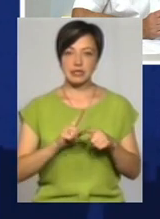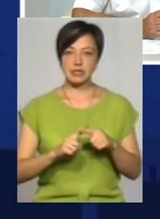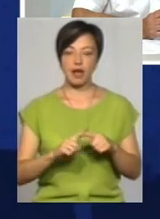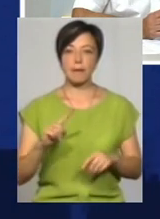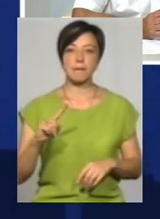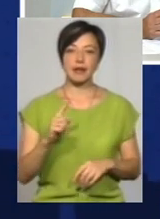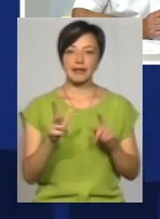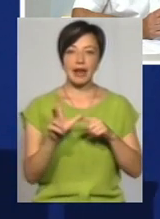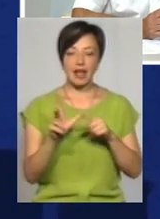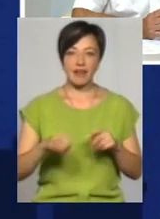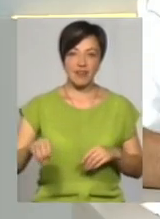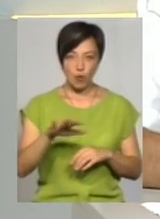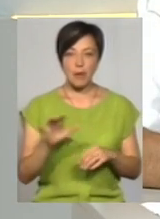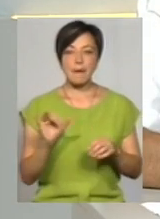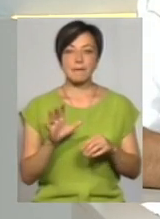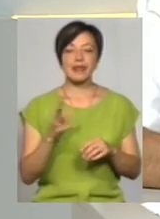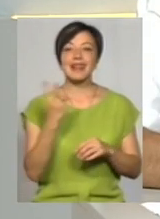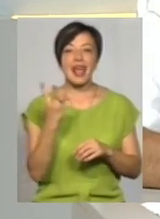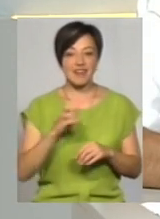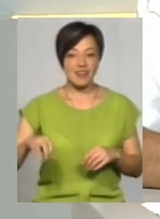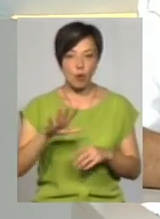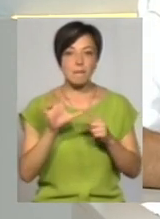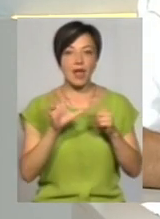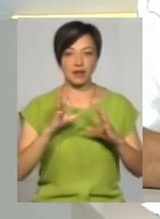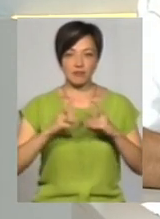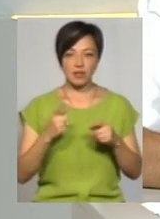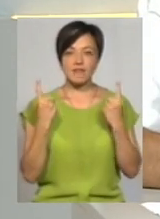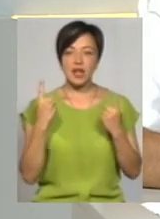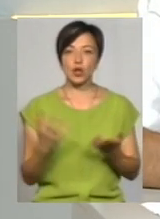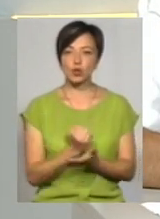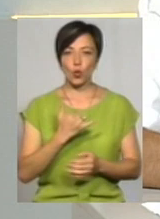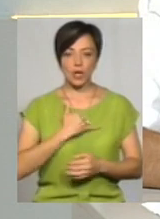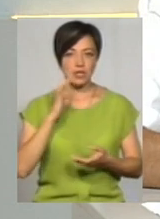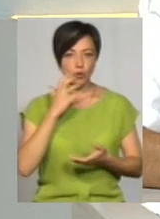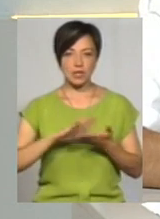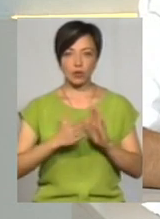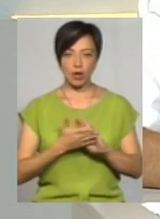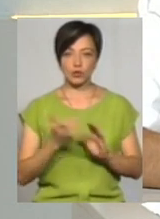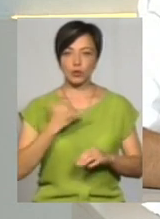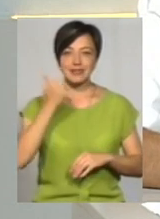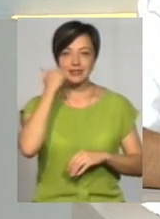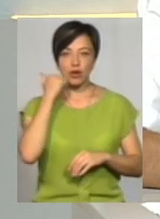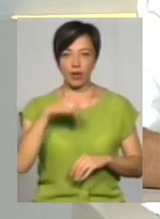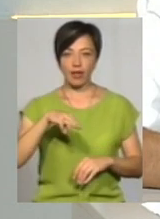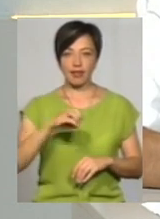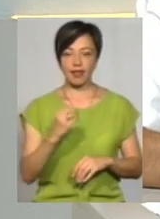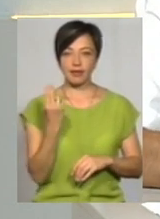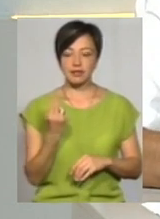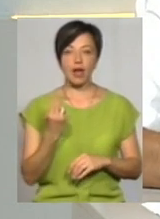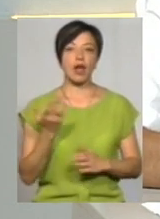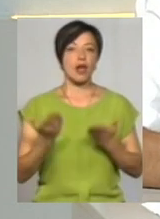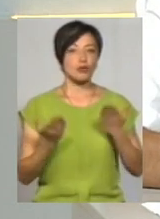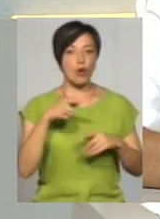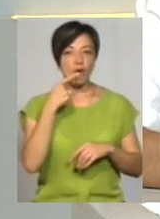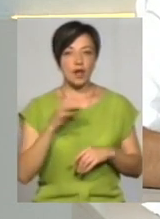в Європі і п'ята по всьому світі. Це досить велике досягнене, тому що в нас серйозна ситуація була з нашого і старого ТЕЦ. Якщо говорити про